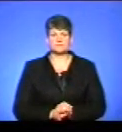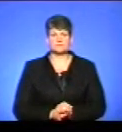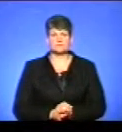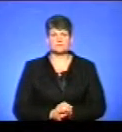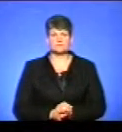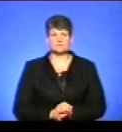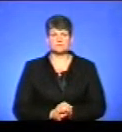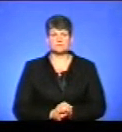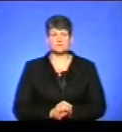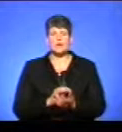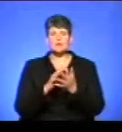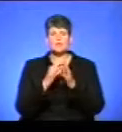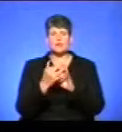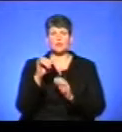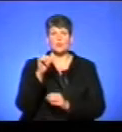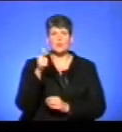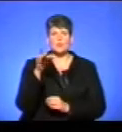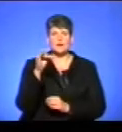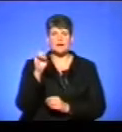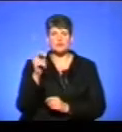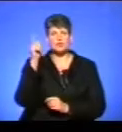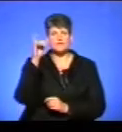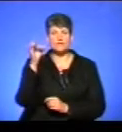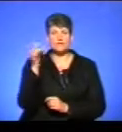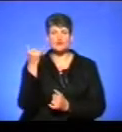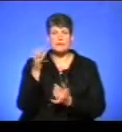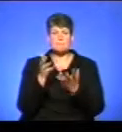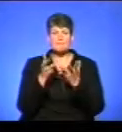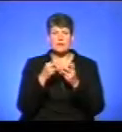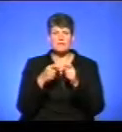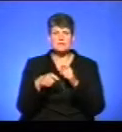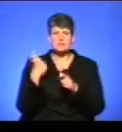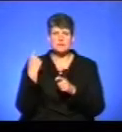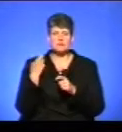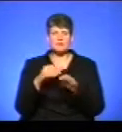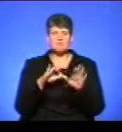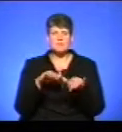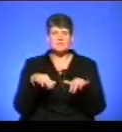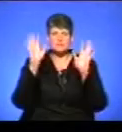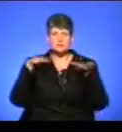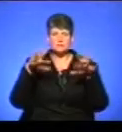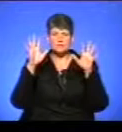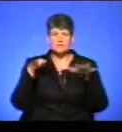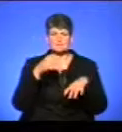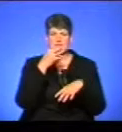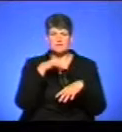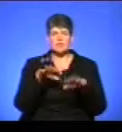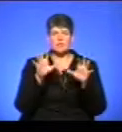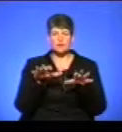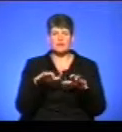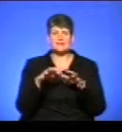У селі Угринь Чортківського району сьогодні підраховують збитки після негоди, повідомила голова заводської